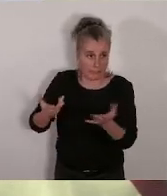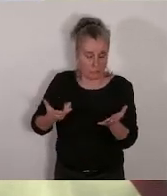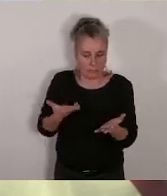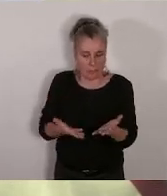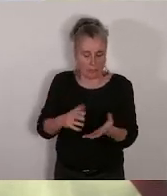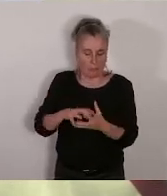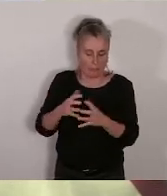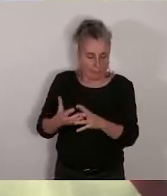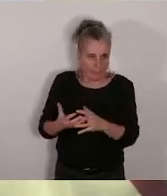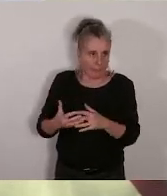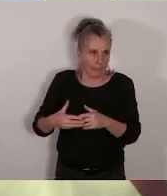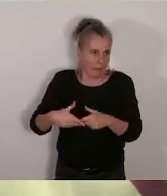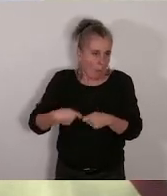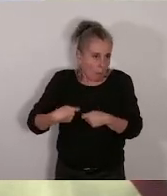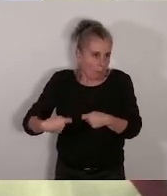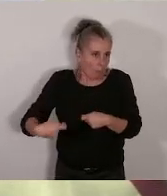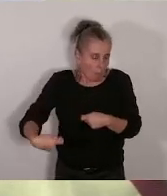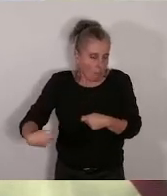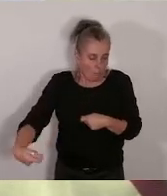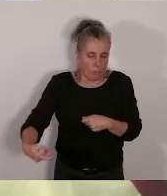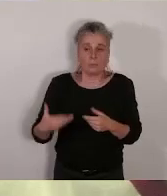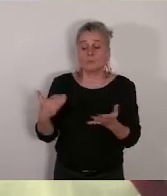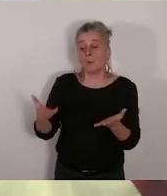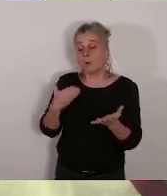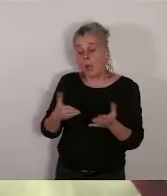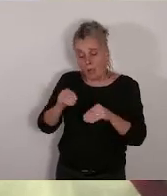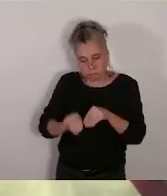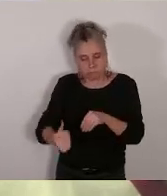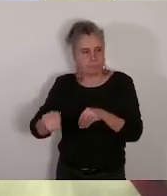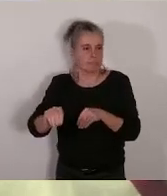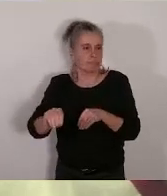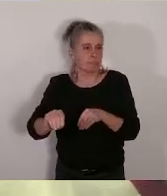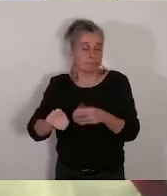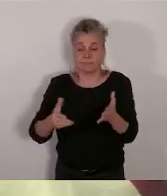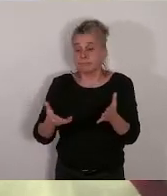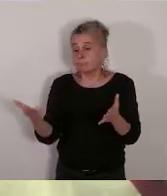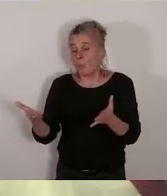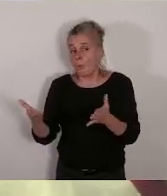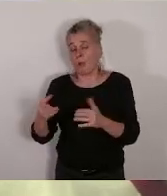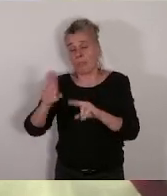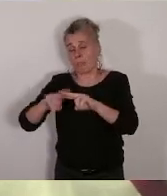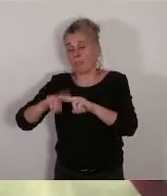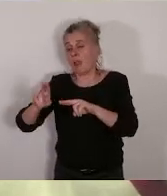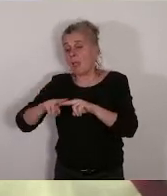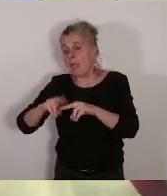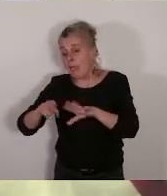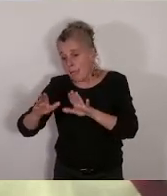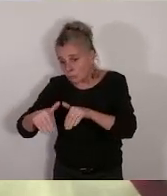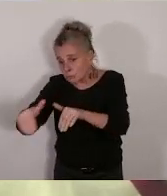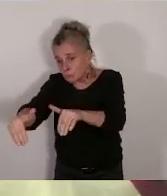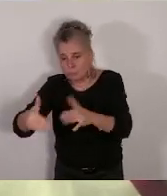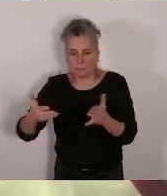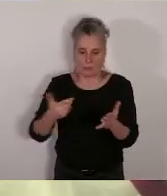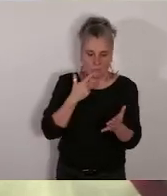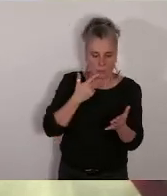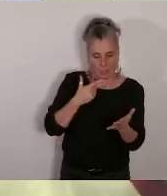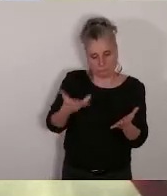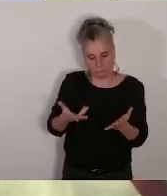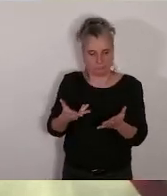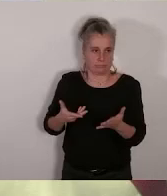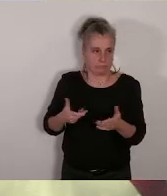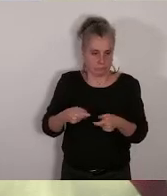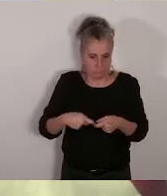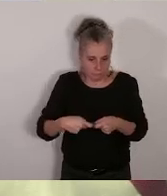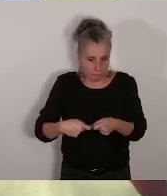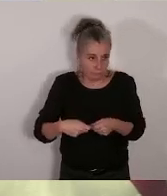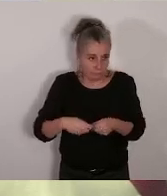là c'est tout simplement des prolongations de délais pour mener à bien des travaux donc sur trois copropriétés donc c'est